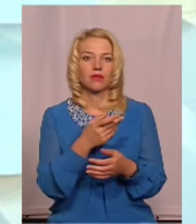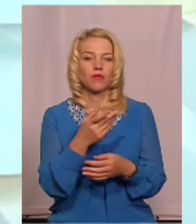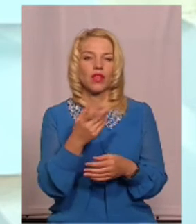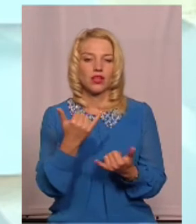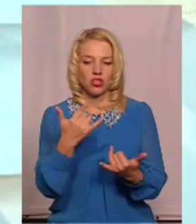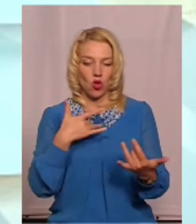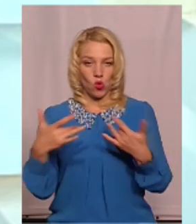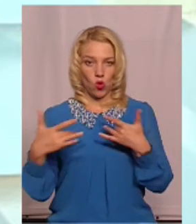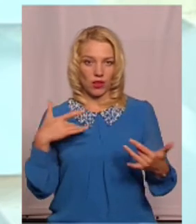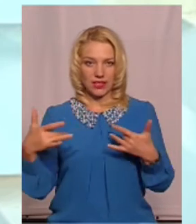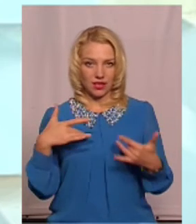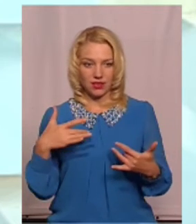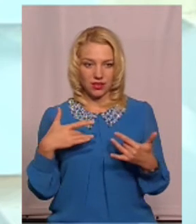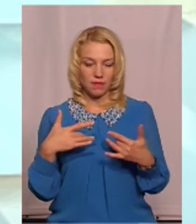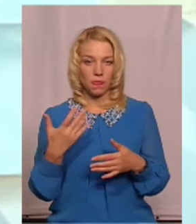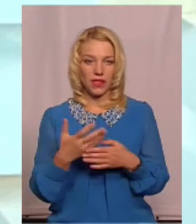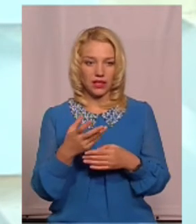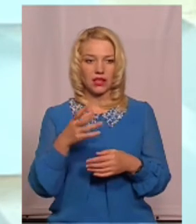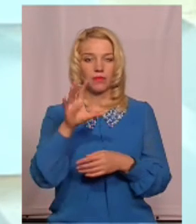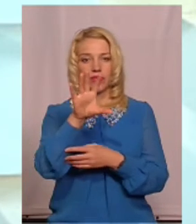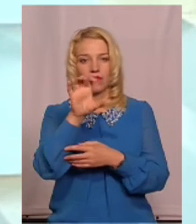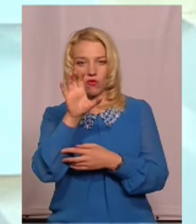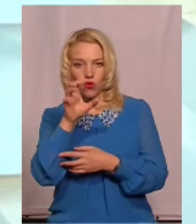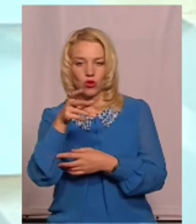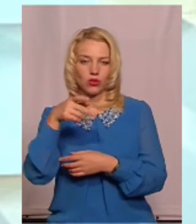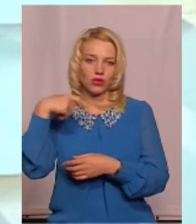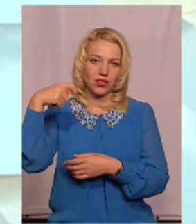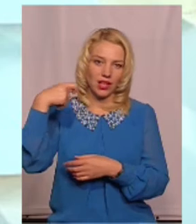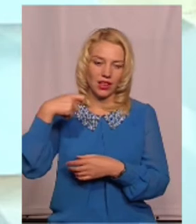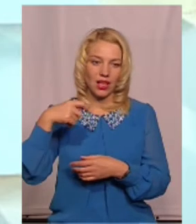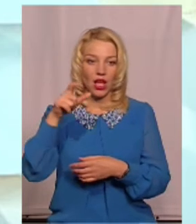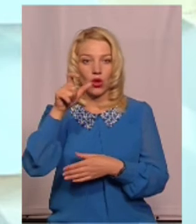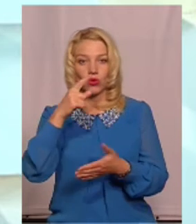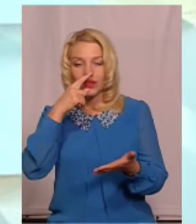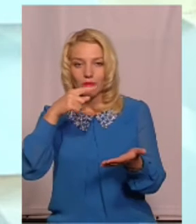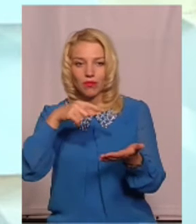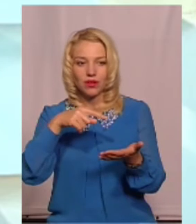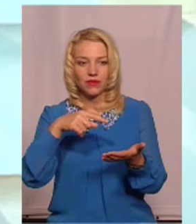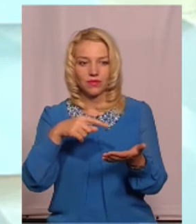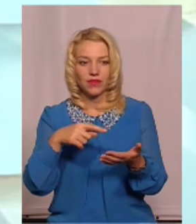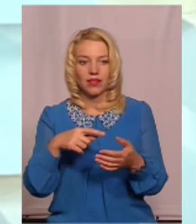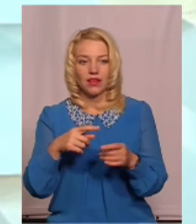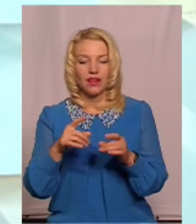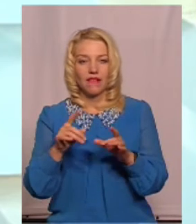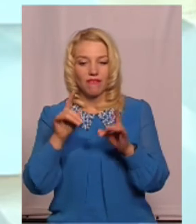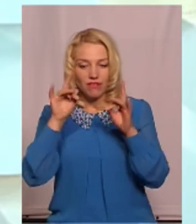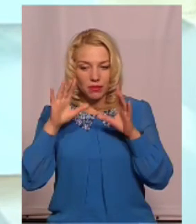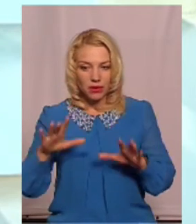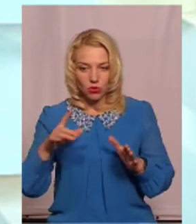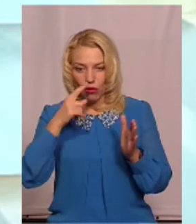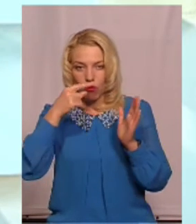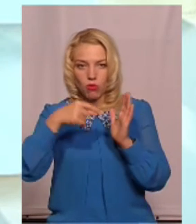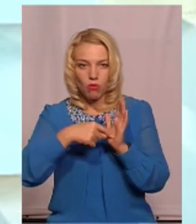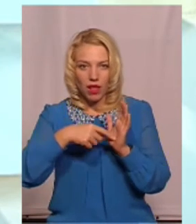і йде фото чи телезйомка, і людина випадково, вчиняючи дане адмінтравопорушення,